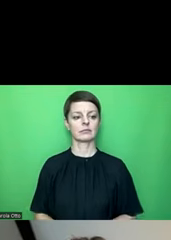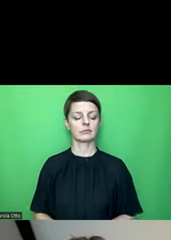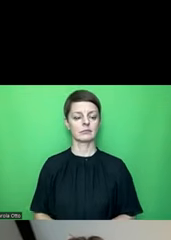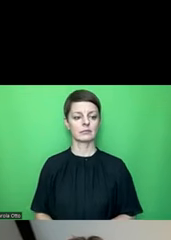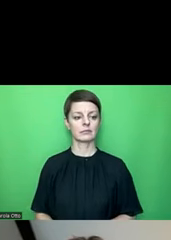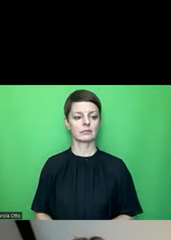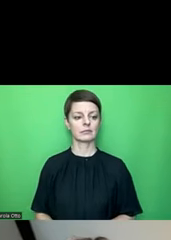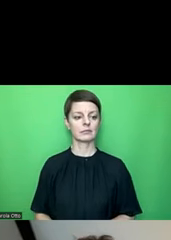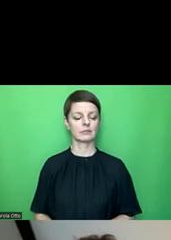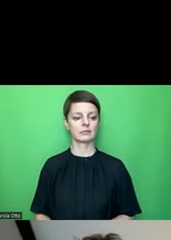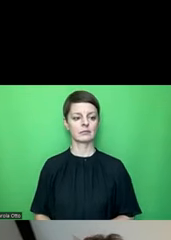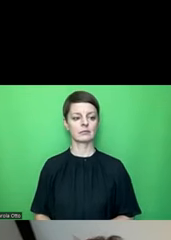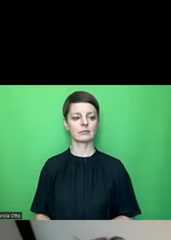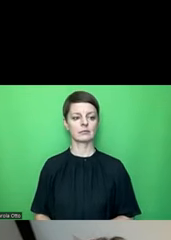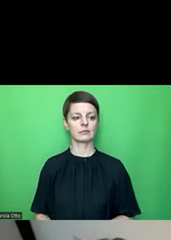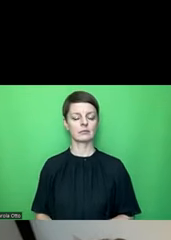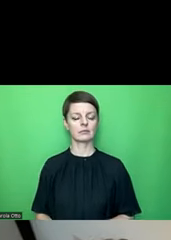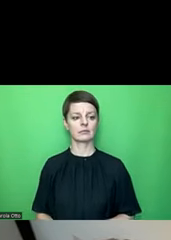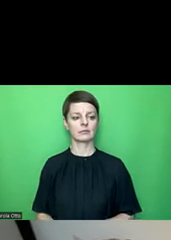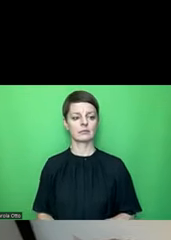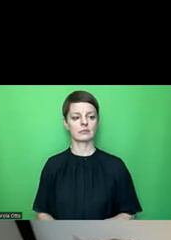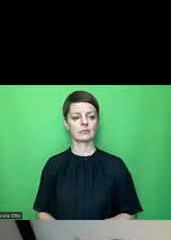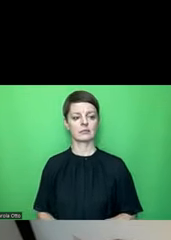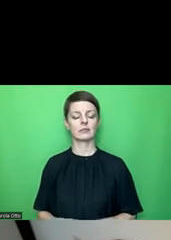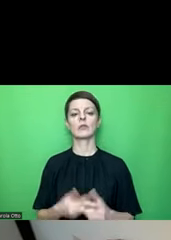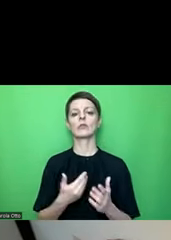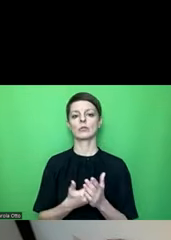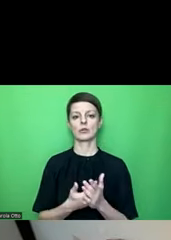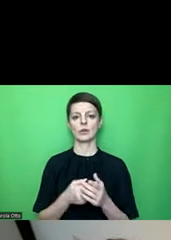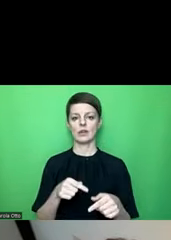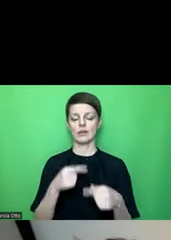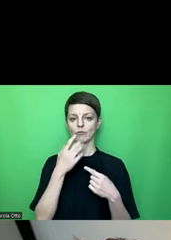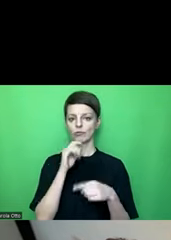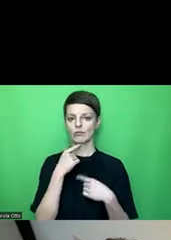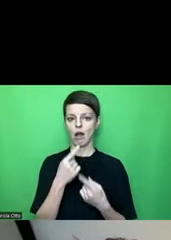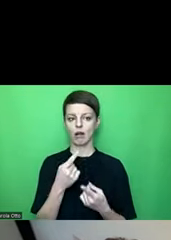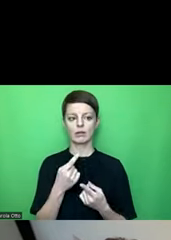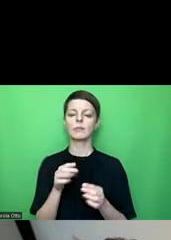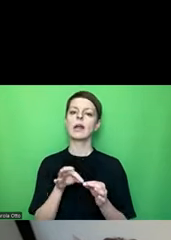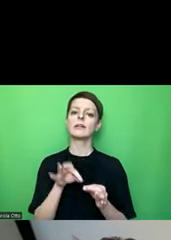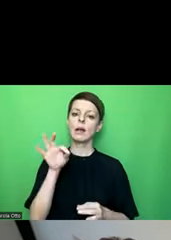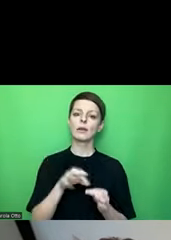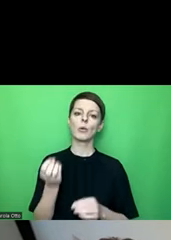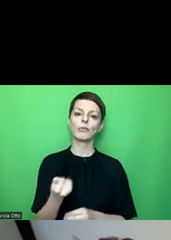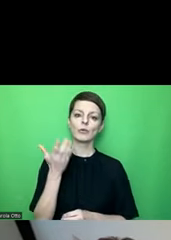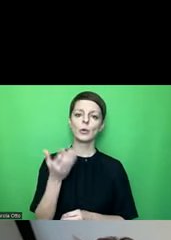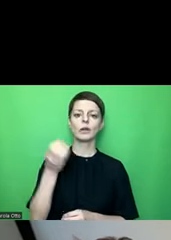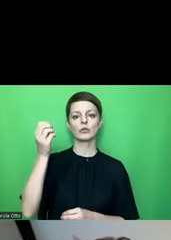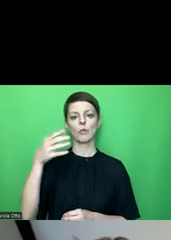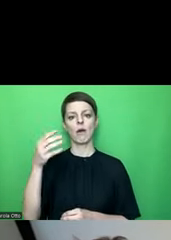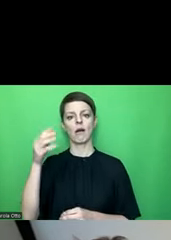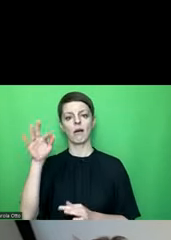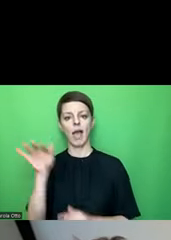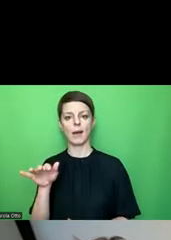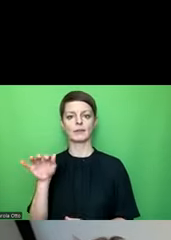Jetzt leben wir einfach mal kurz damit. Wenn ich sagen würde, okay, es gibt die Temperaturen im Frühling, Sommer, Herbst und Winter